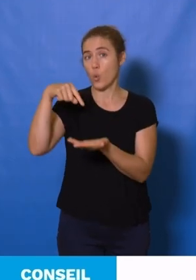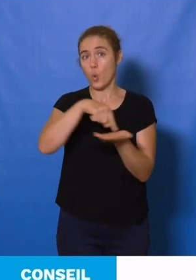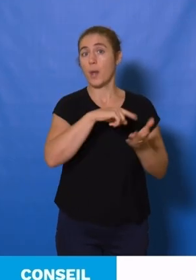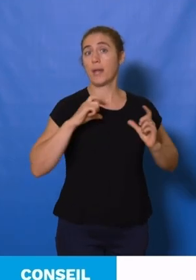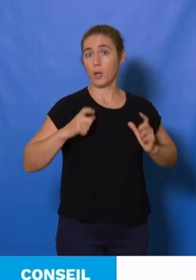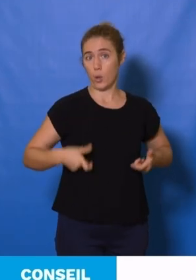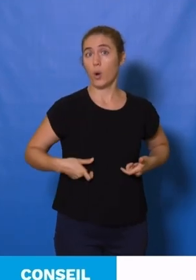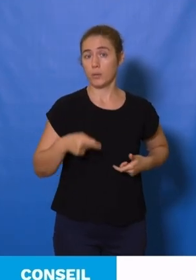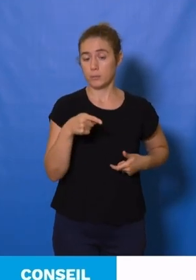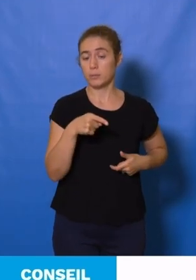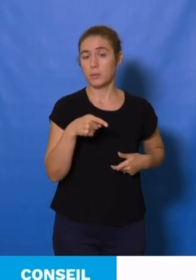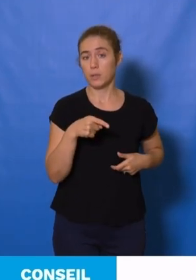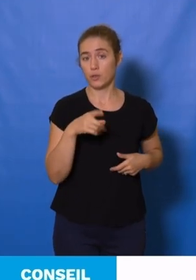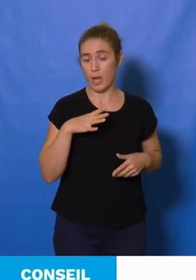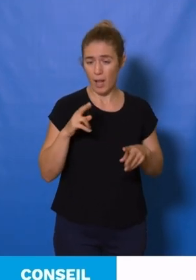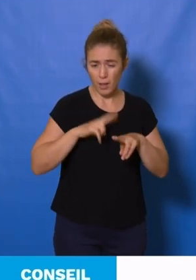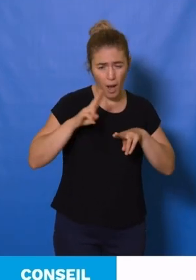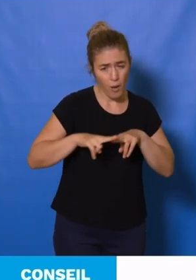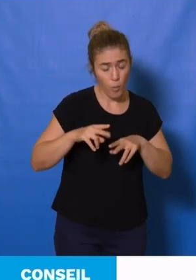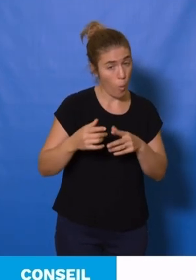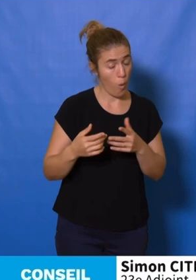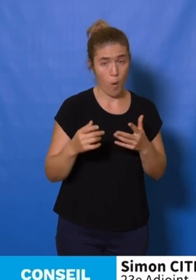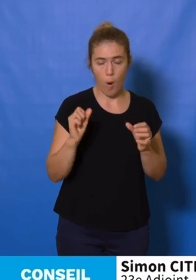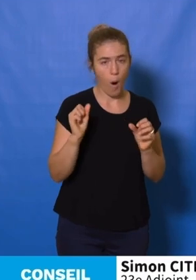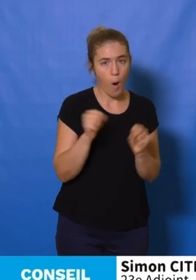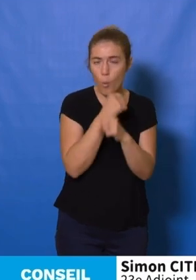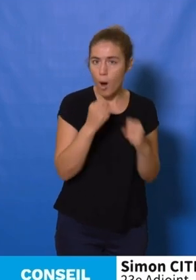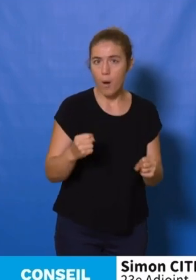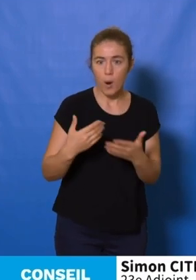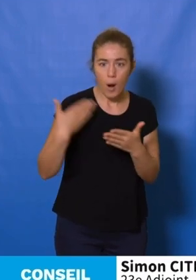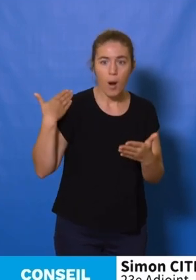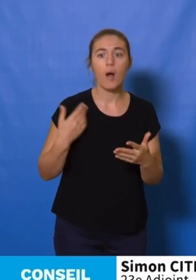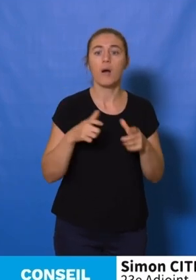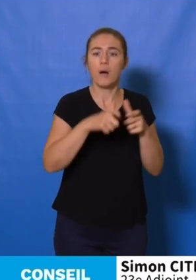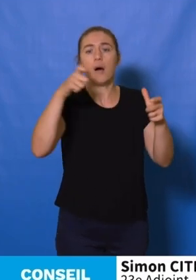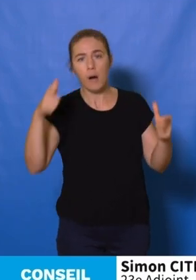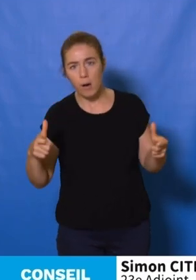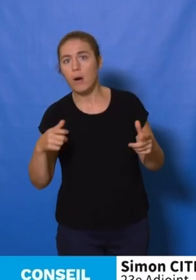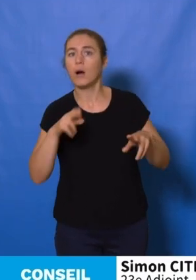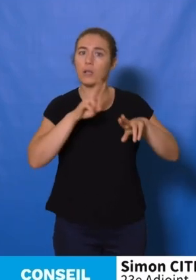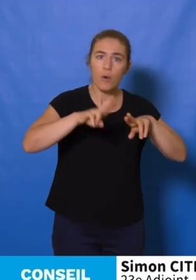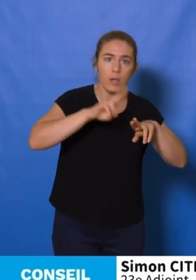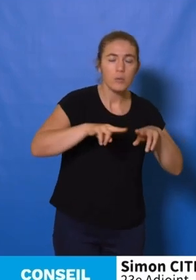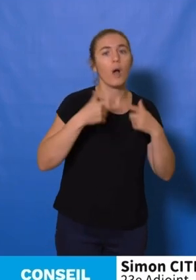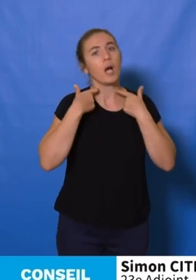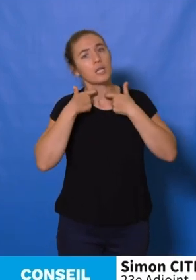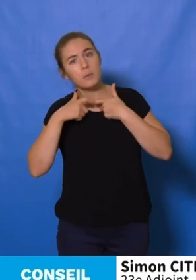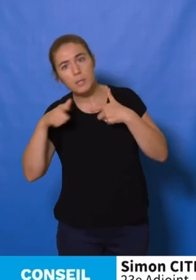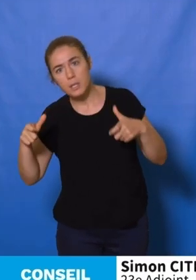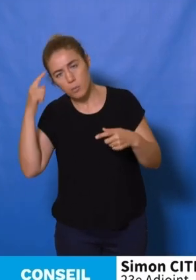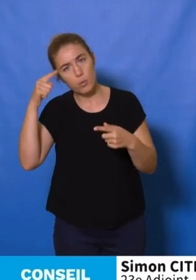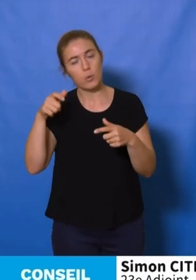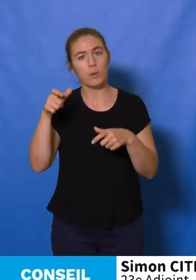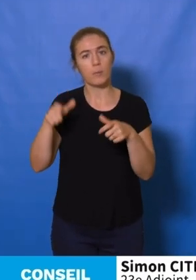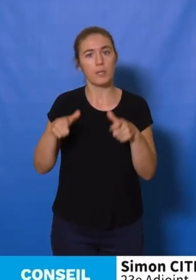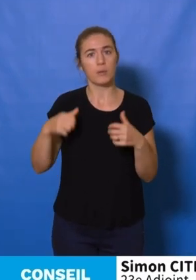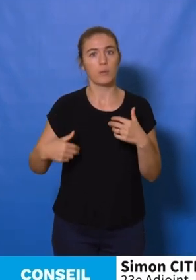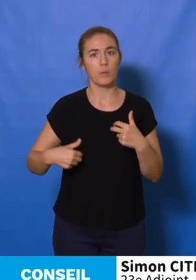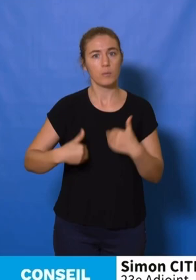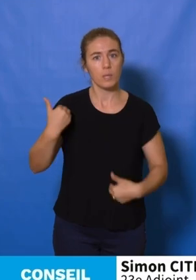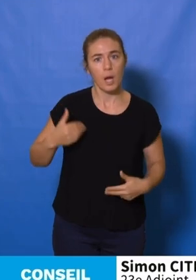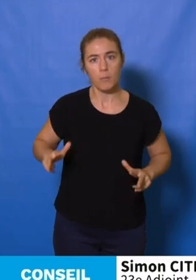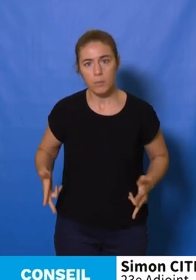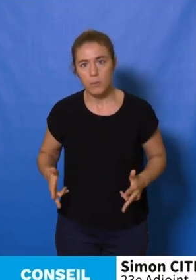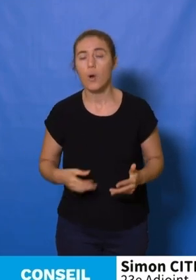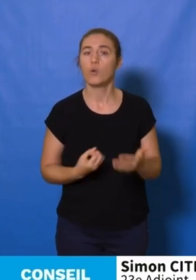ont bénéficié de travaux sans précédent, que ce soit une extension, rénovation, mise en accessibilité aux personnes à mobilité réduite, nouveaux restaurants